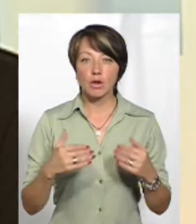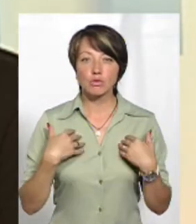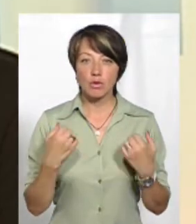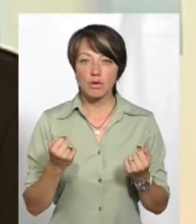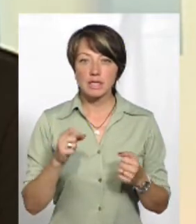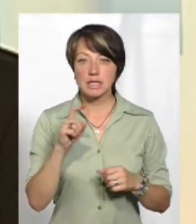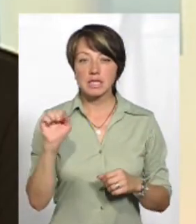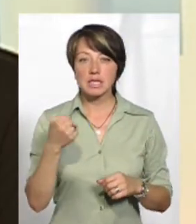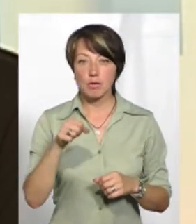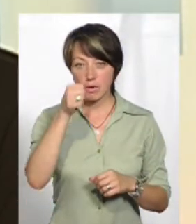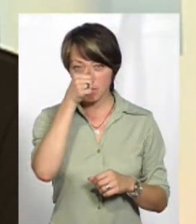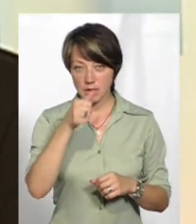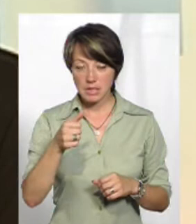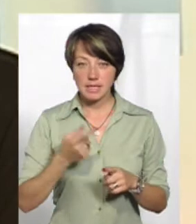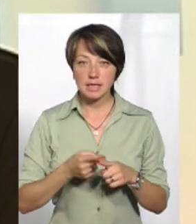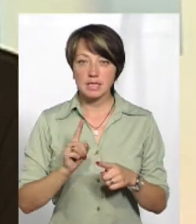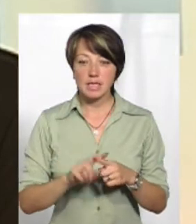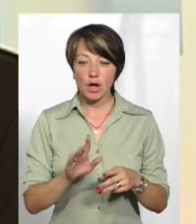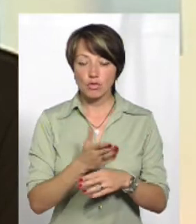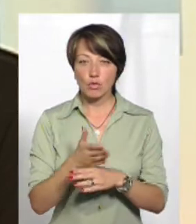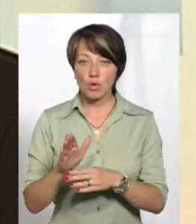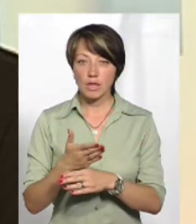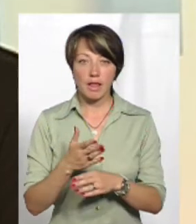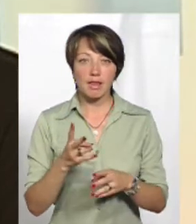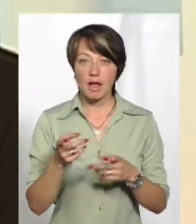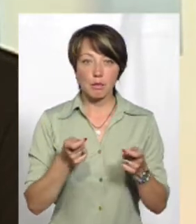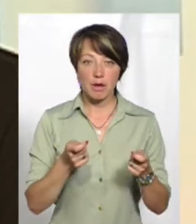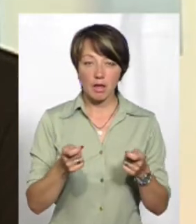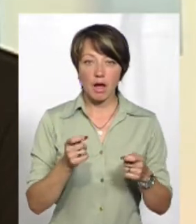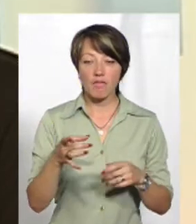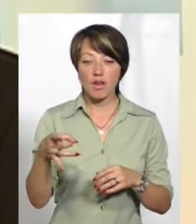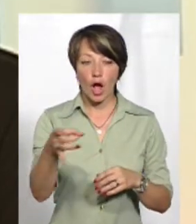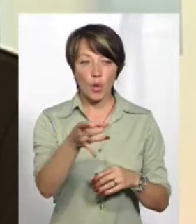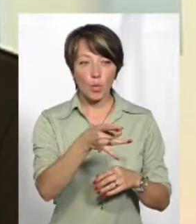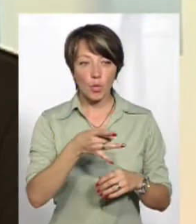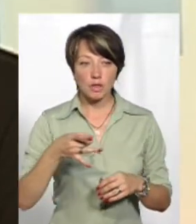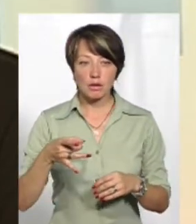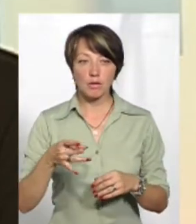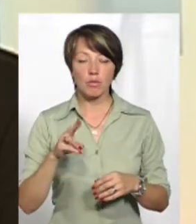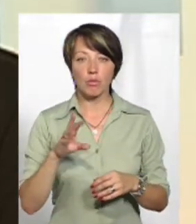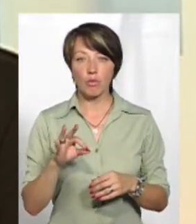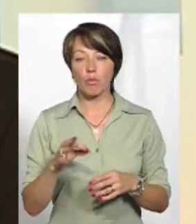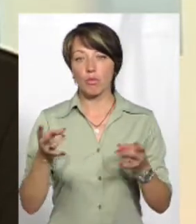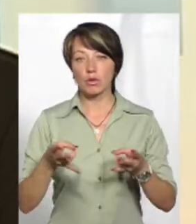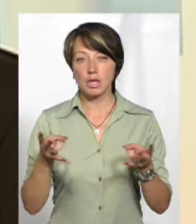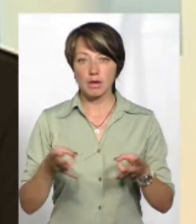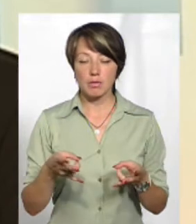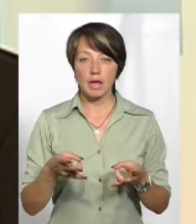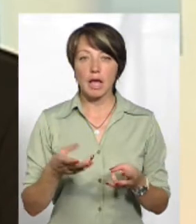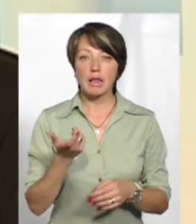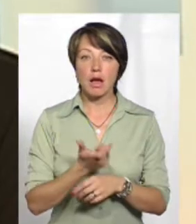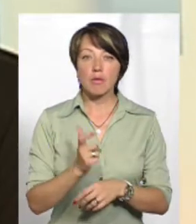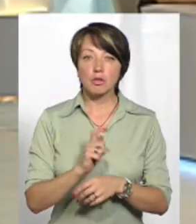оздоровили за серпень місяць. Тим паче, що це розподіл, дійсно, це не департамент, а в районах по мірі потреби. Тобто,